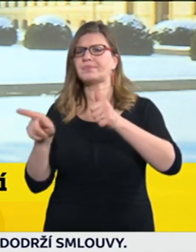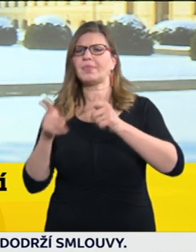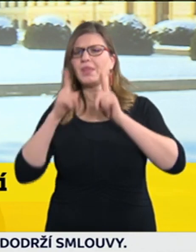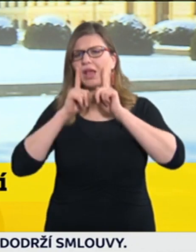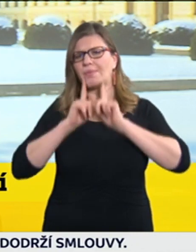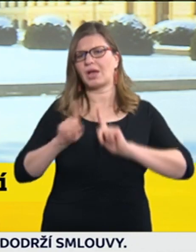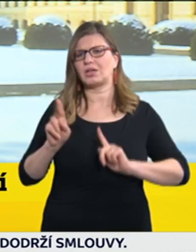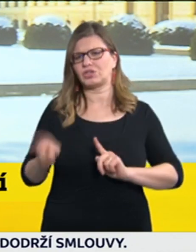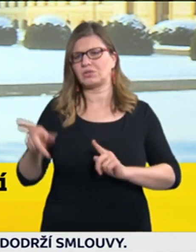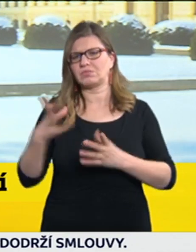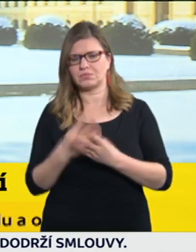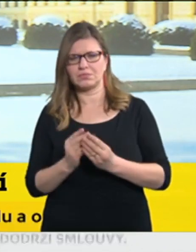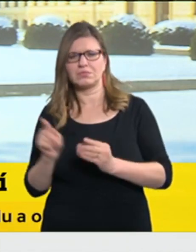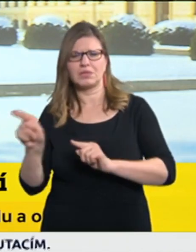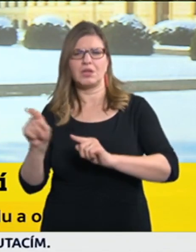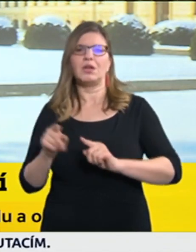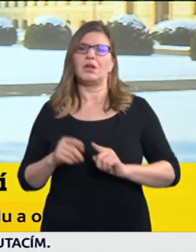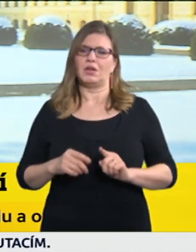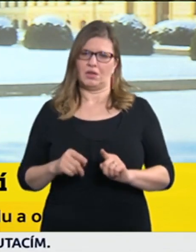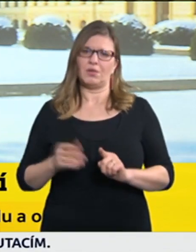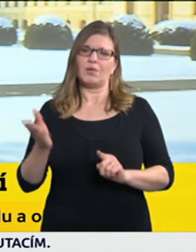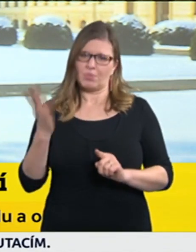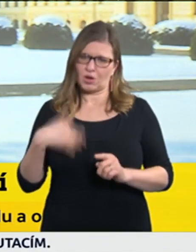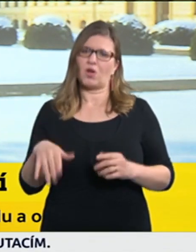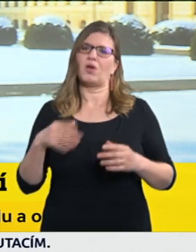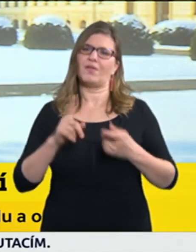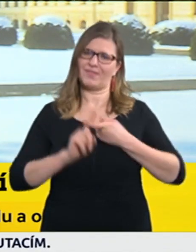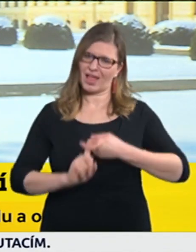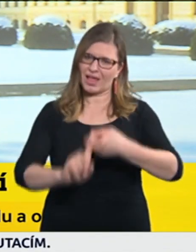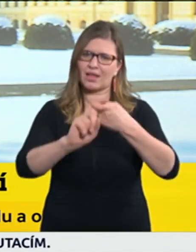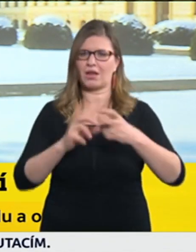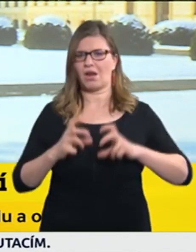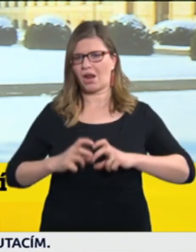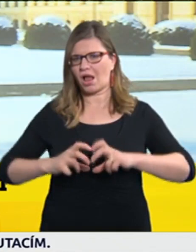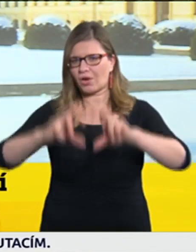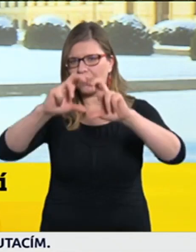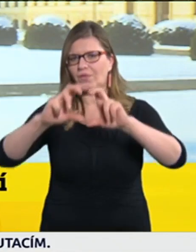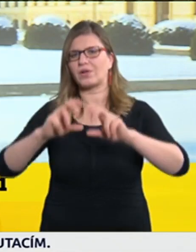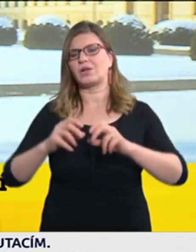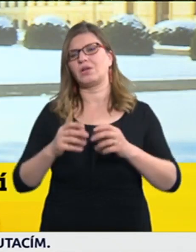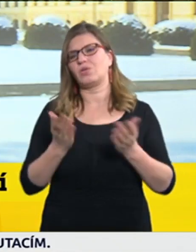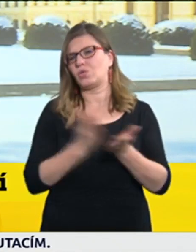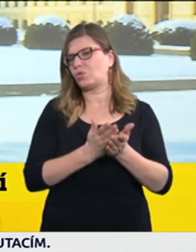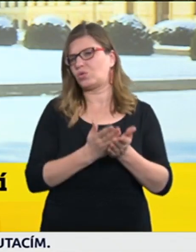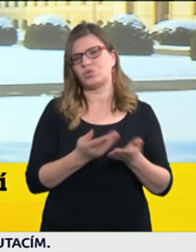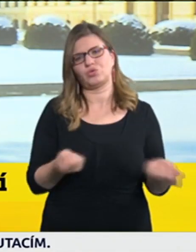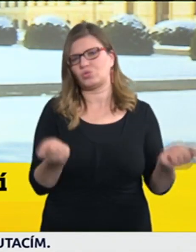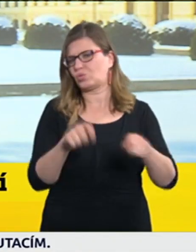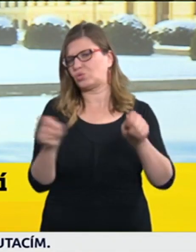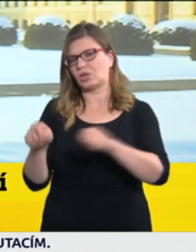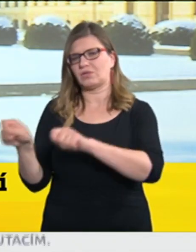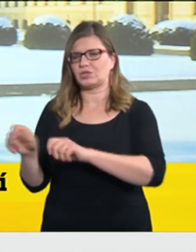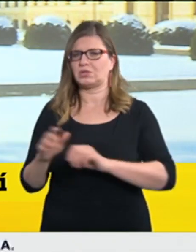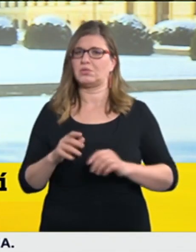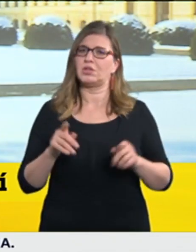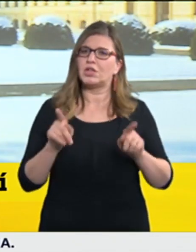definitivně uzavřeli vleky a klanovky, to znamená nejenom pro ližaře, pro sjezdové ližaře, ale i